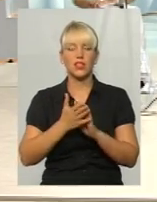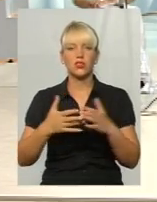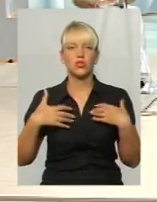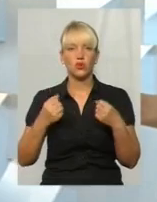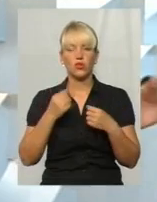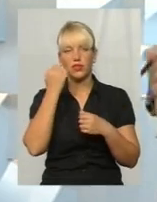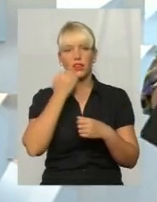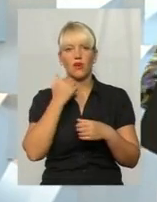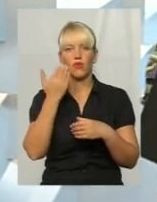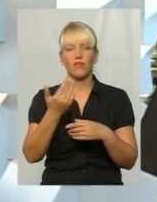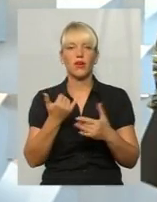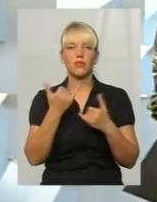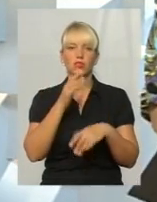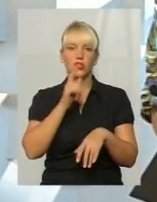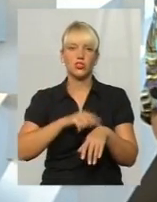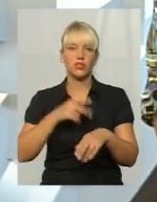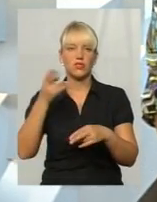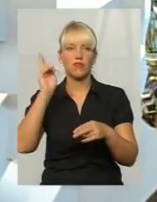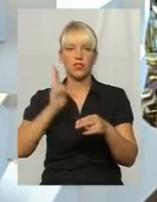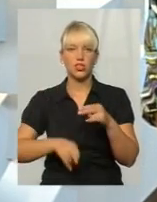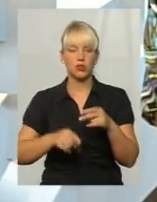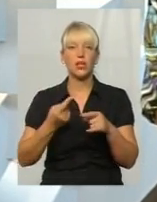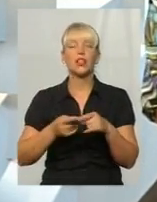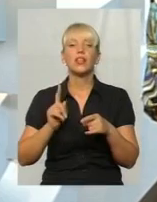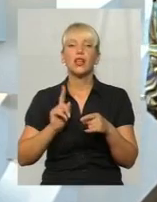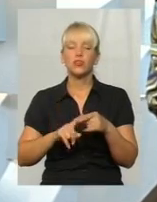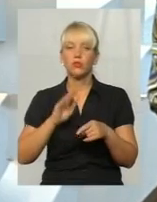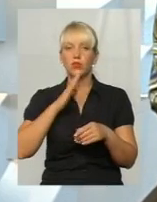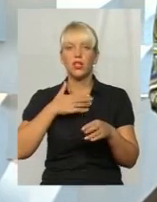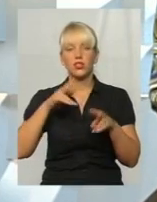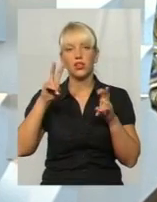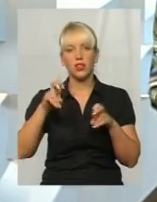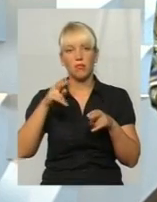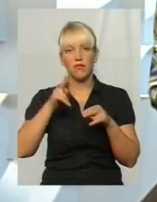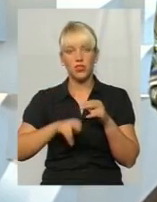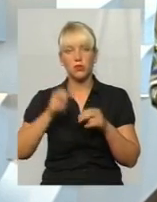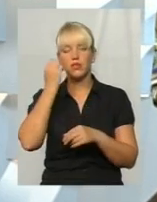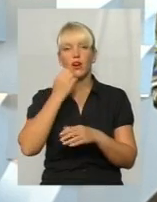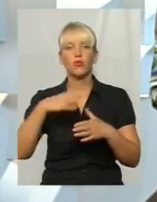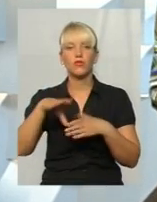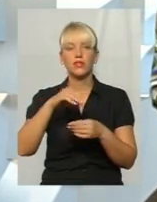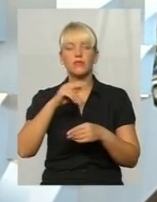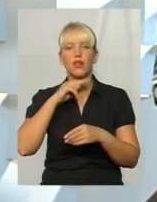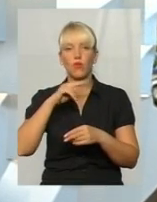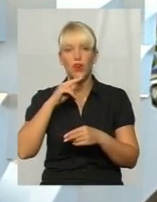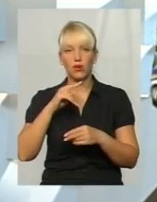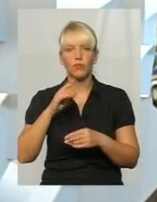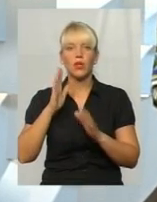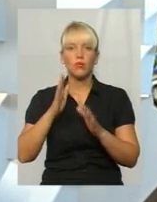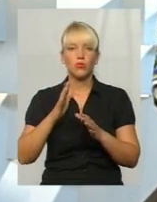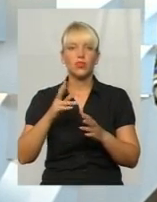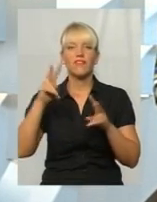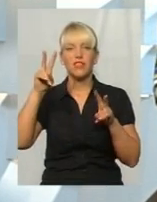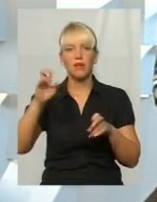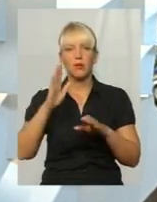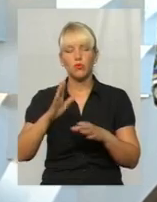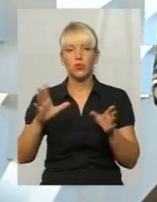Дякую вам. На сьогодні наш час вже вичерпаний. На цьому наша тема сьогодні вичерпана. Дякую всім за увагу. Будьте в темі,